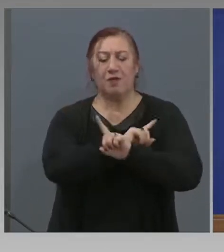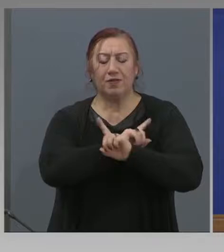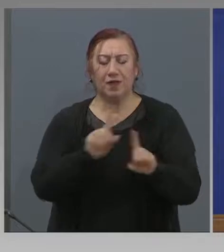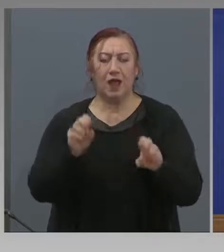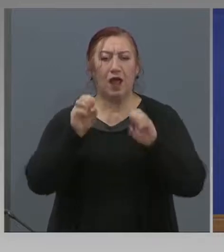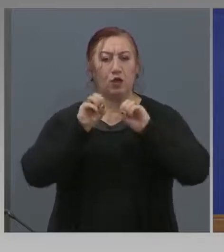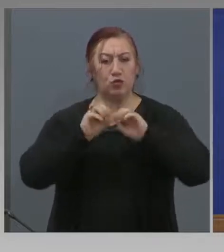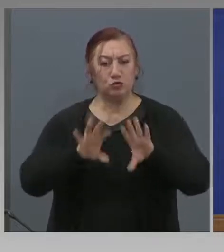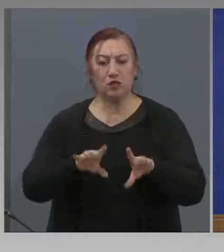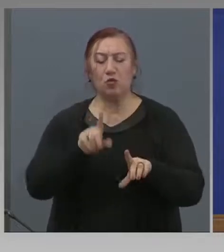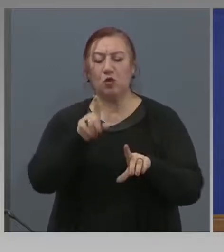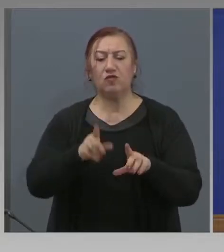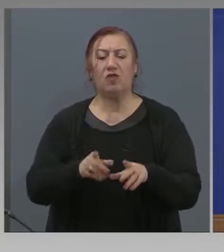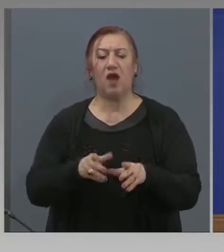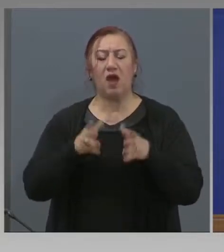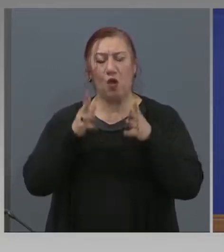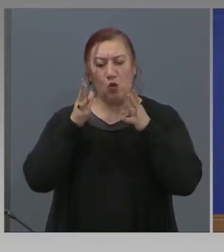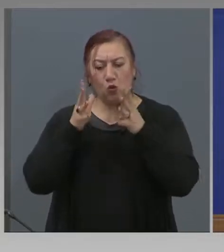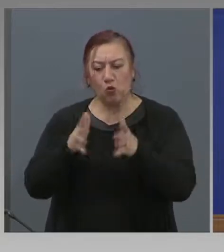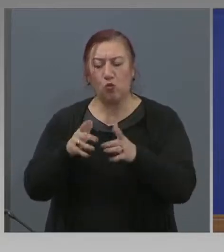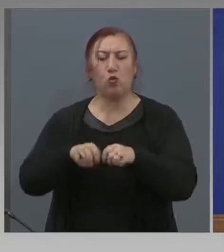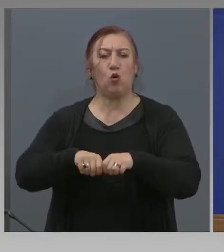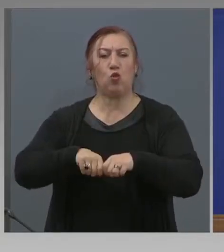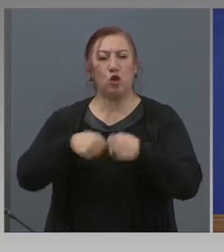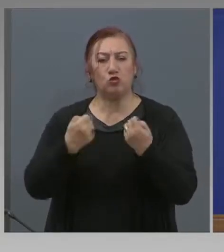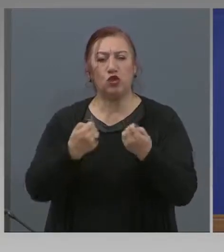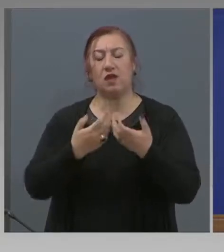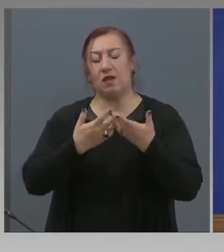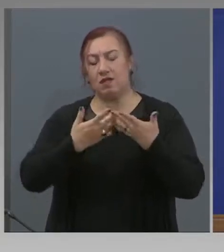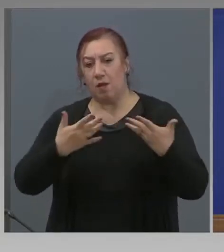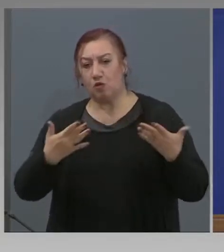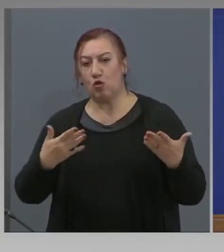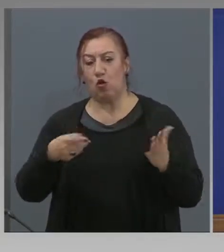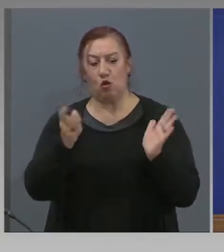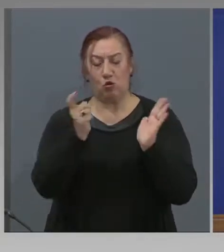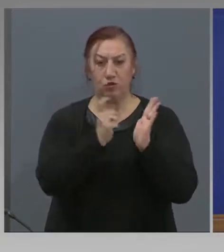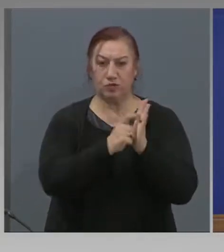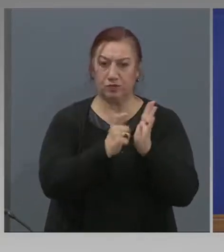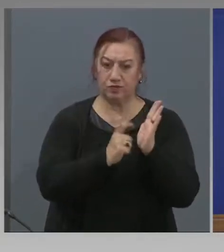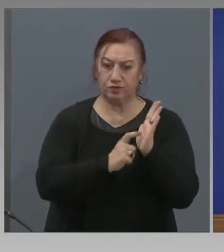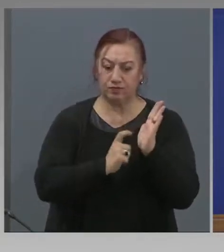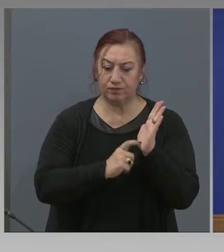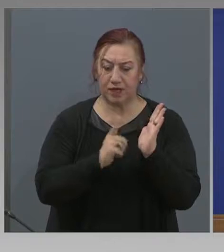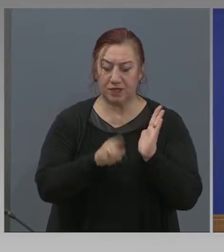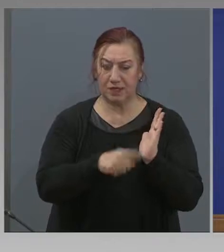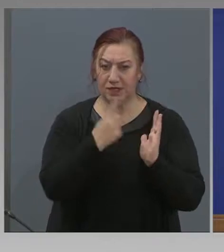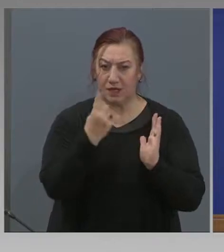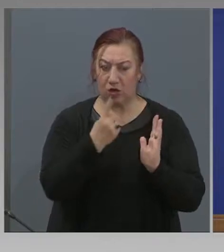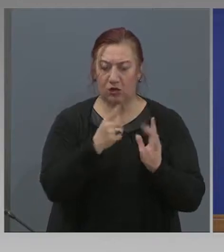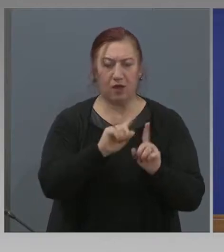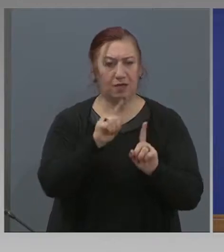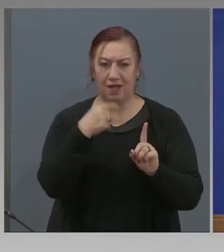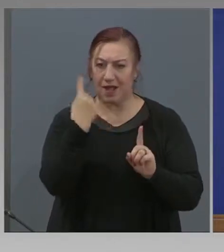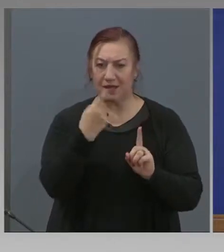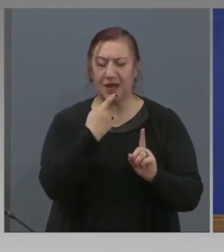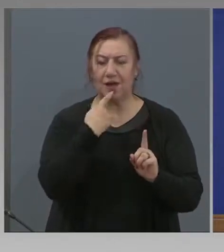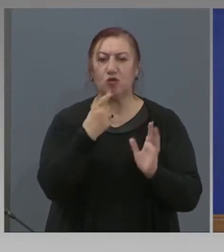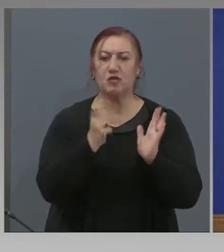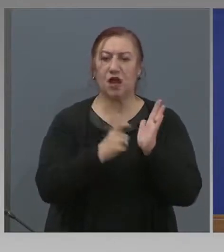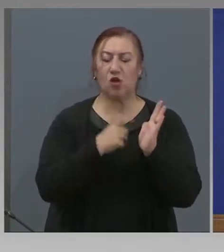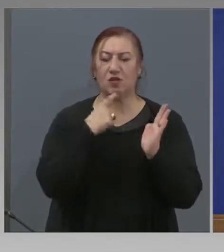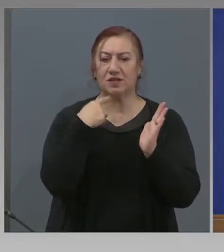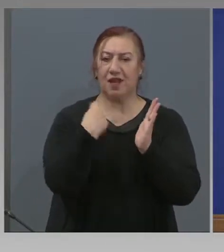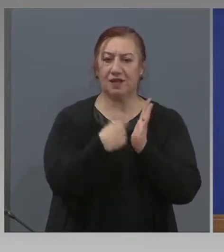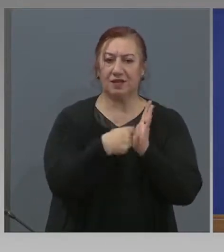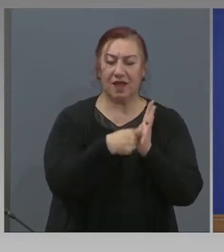е грубо нарушение на наредица закони. Не само на закона за таксите на Република